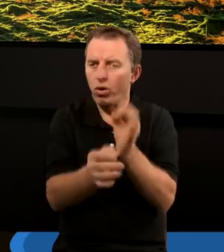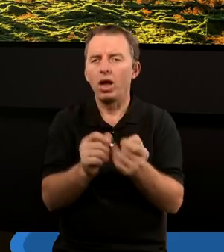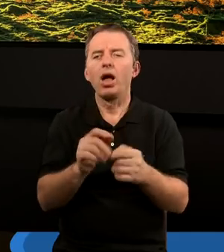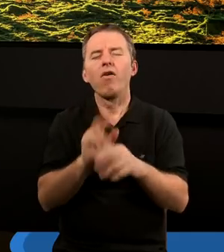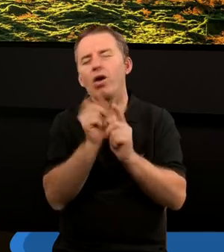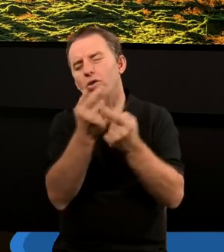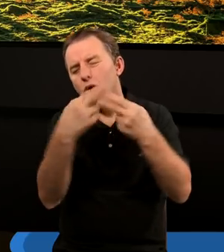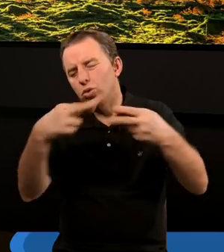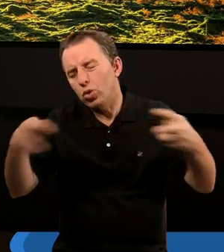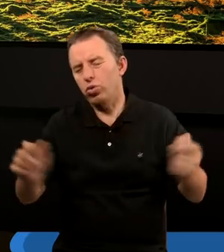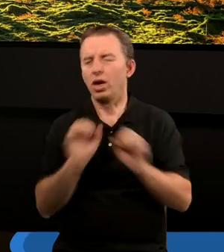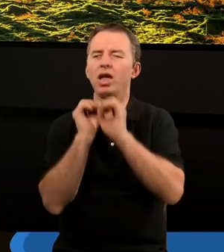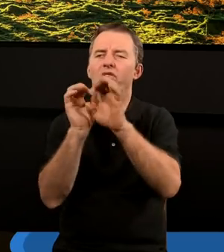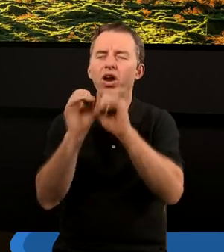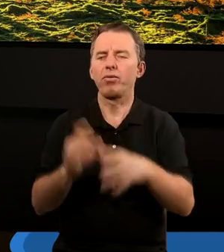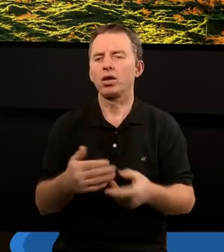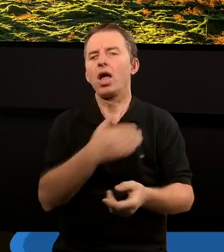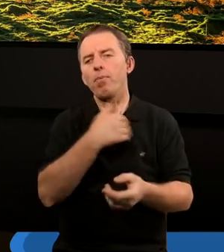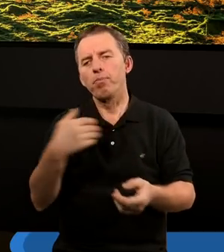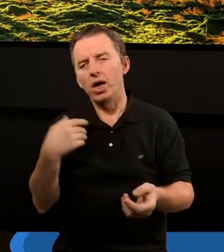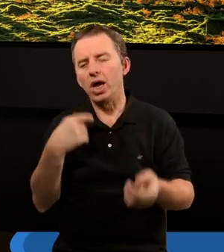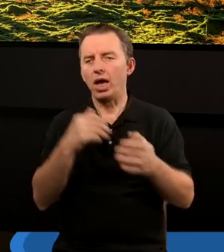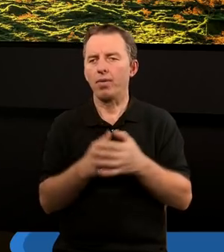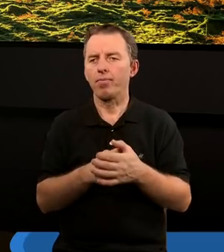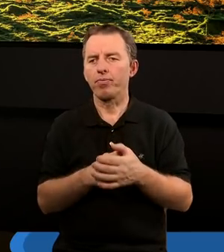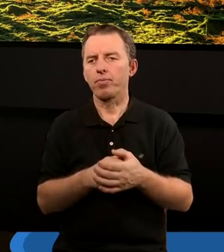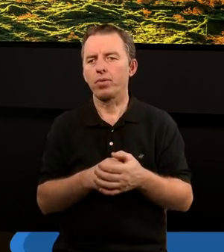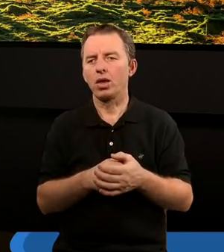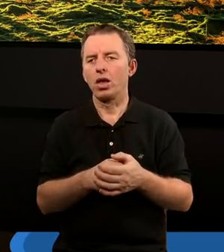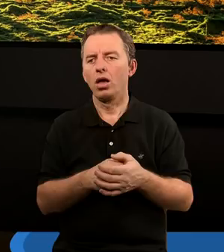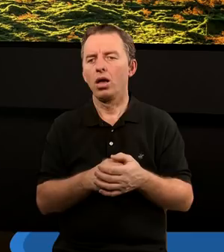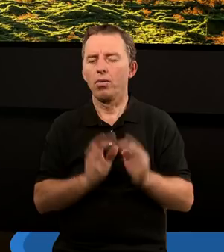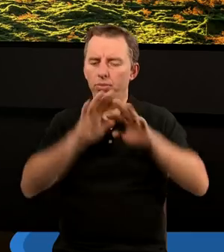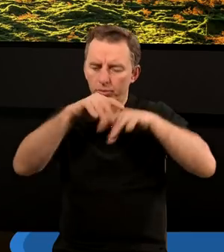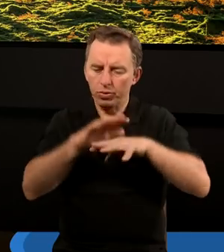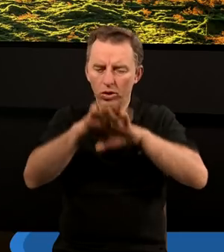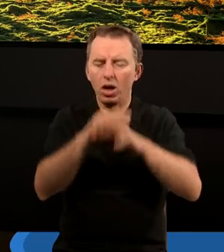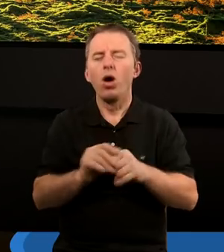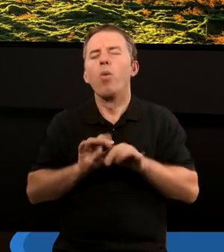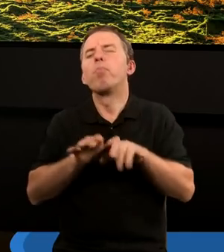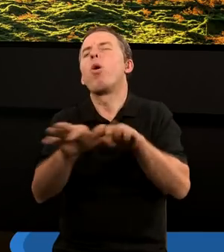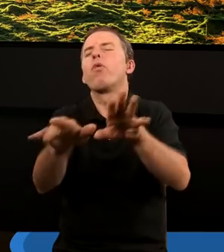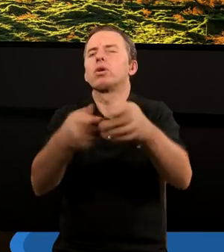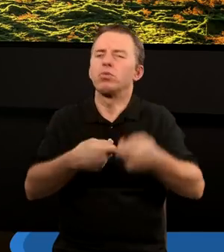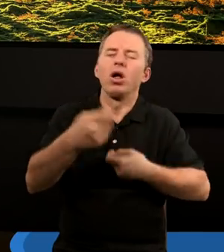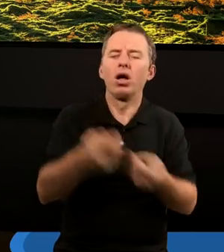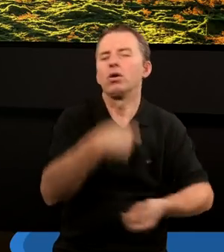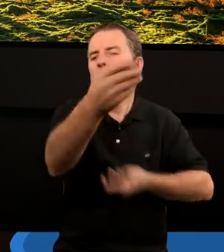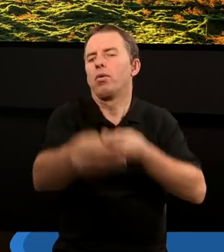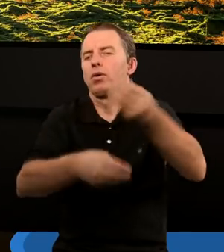fałszywych różnych informacji. My powielamy, upowszechniamy,